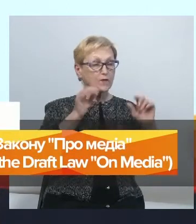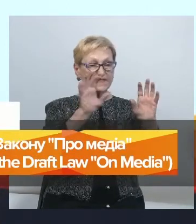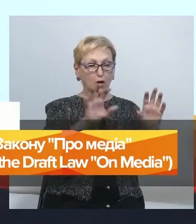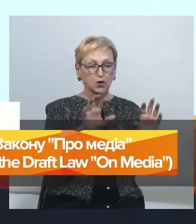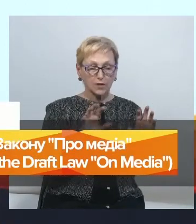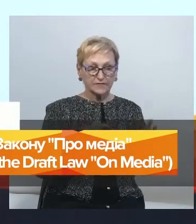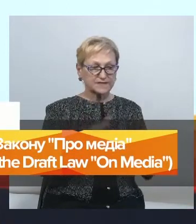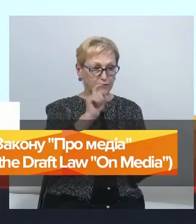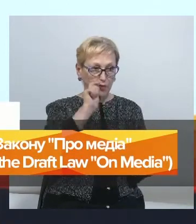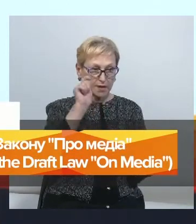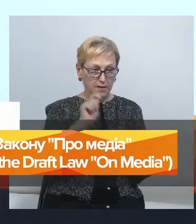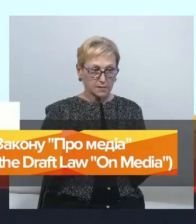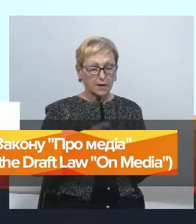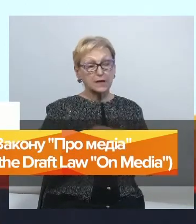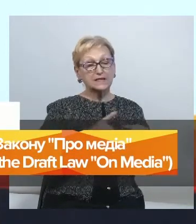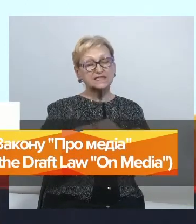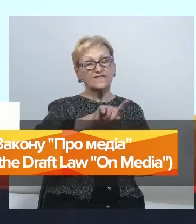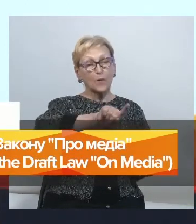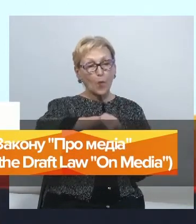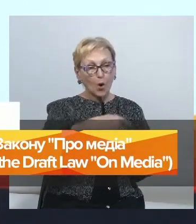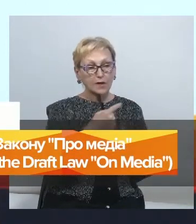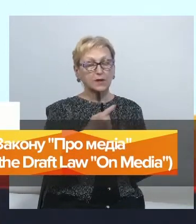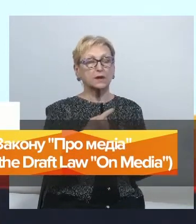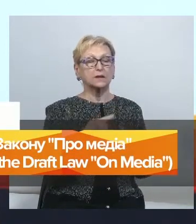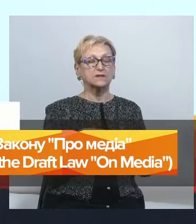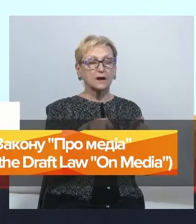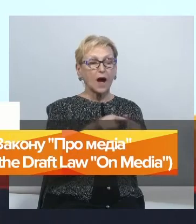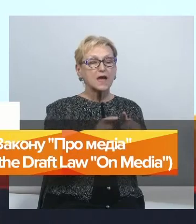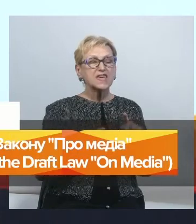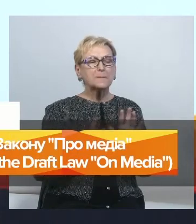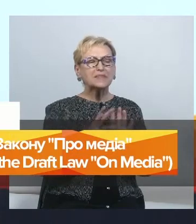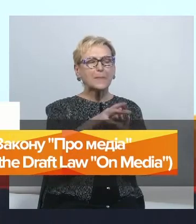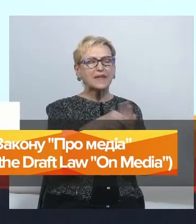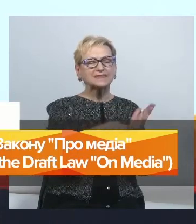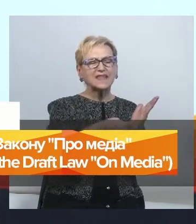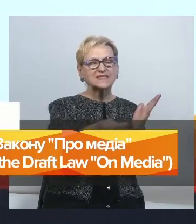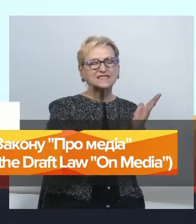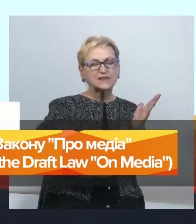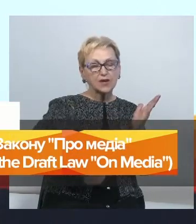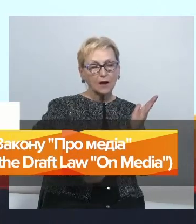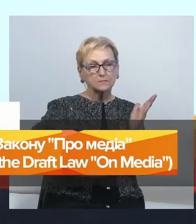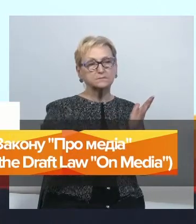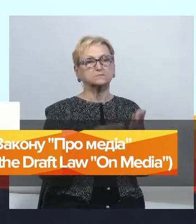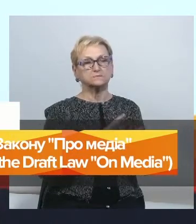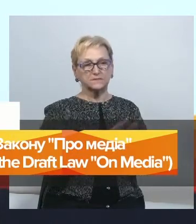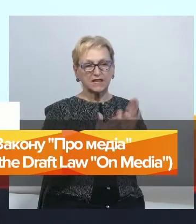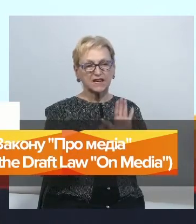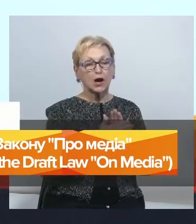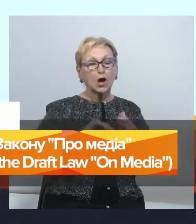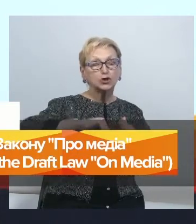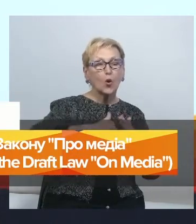міжнародні вимоги і, знов-таки, в цьому плані це імплементація певних стандартів і міжнародних підходів. Мовлення громад це